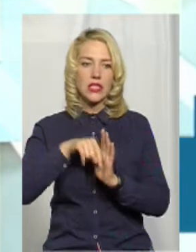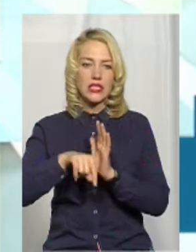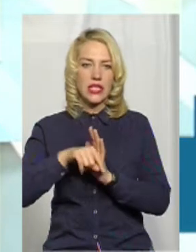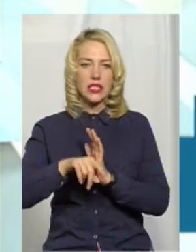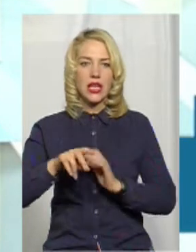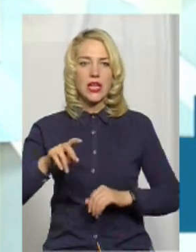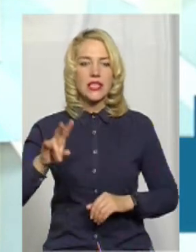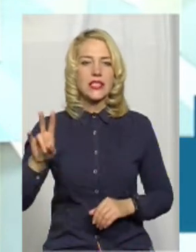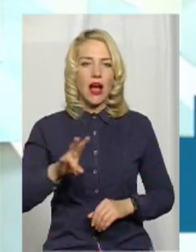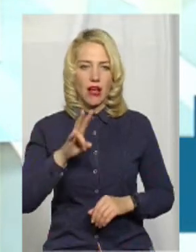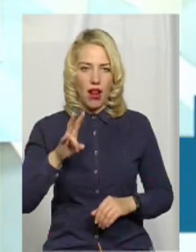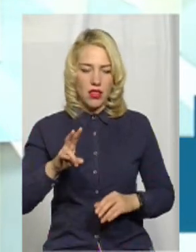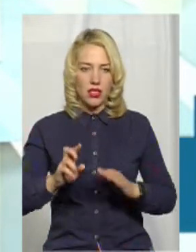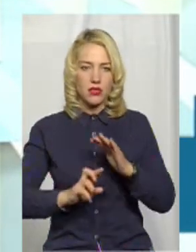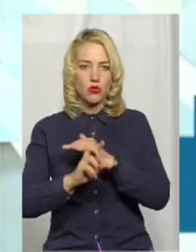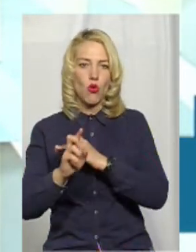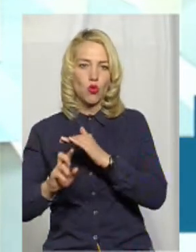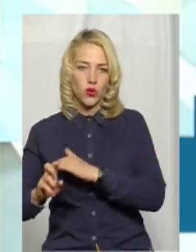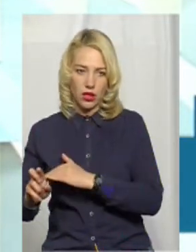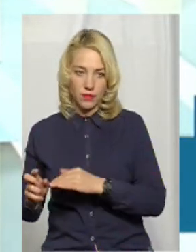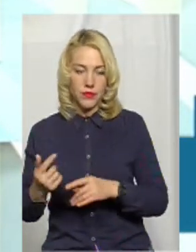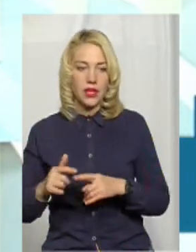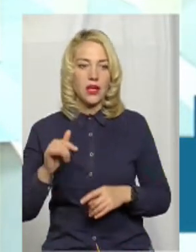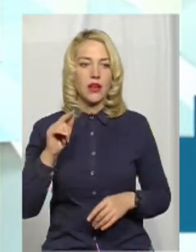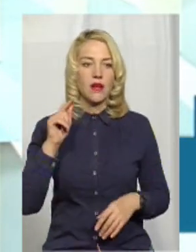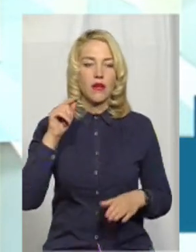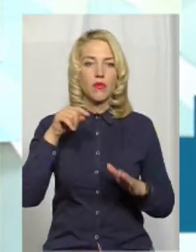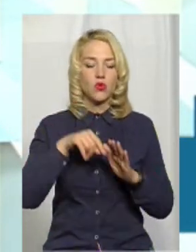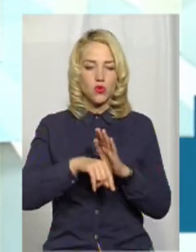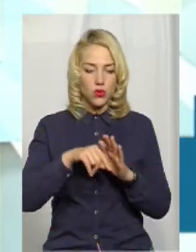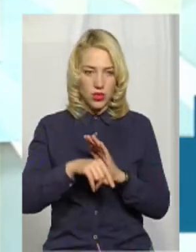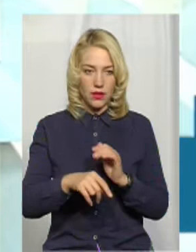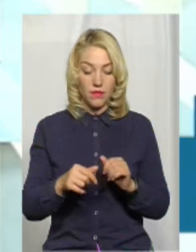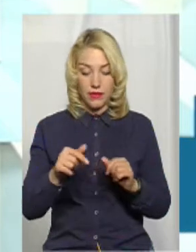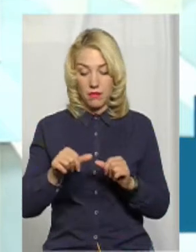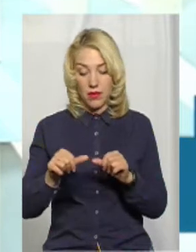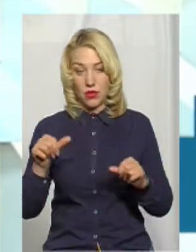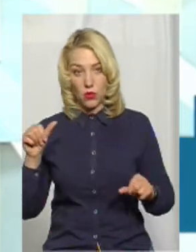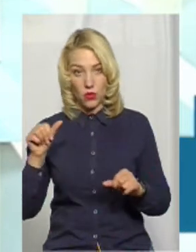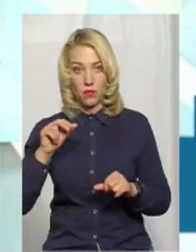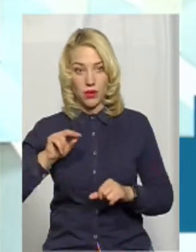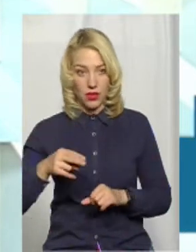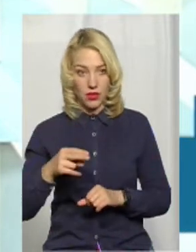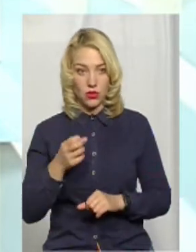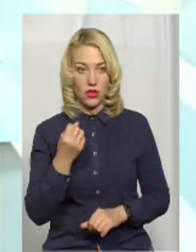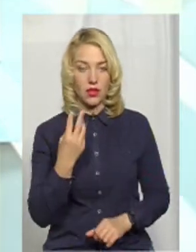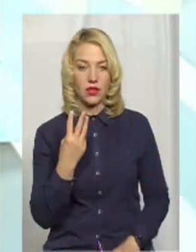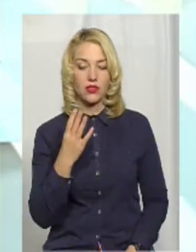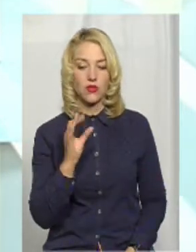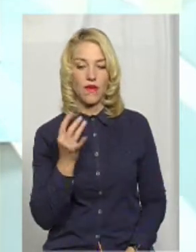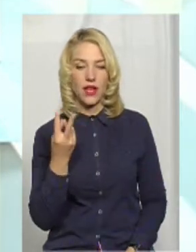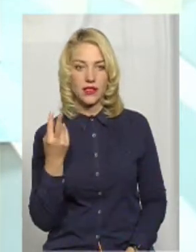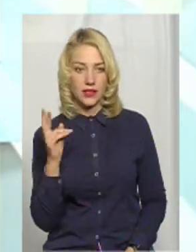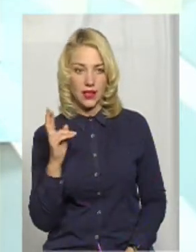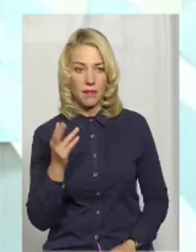спорудах. По суті, в цю п'ятницю, минулого 13 вересня,